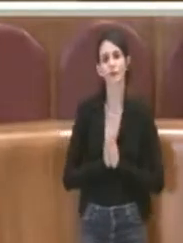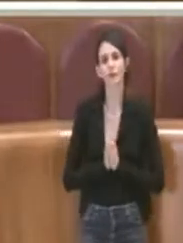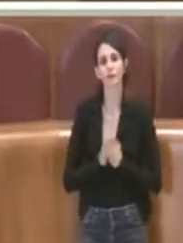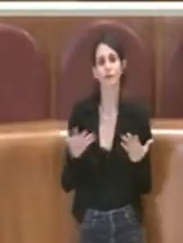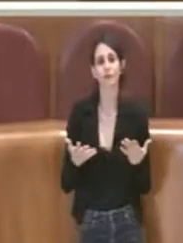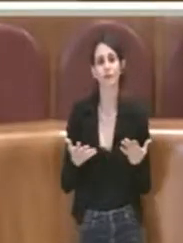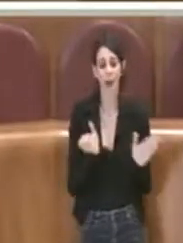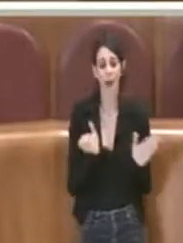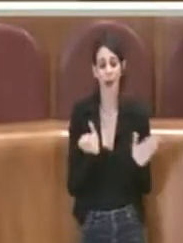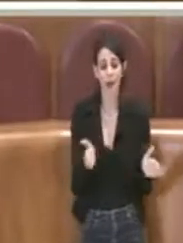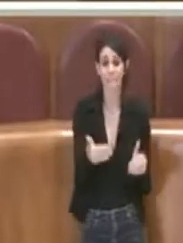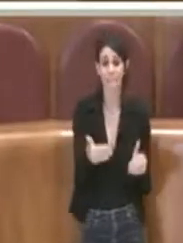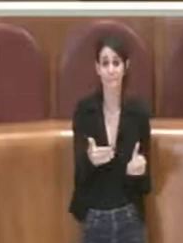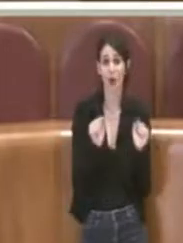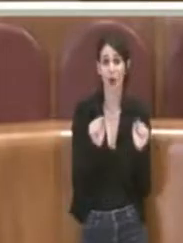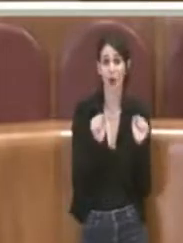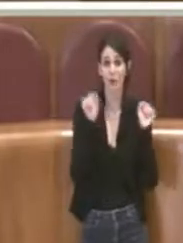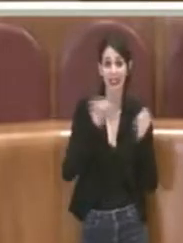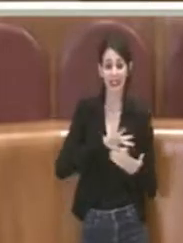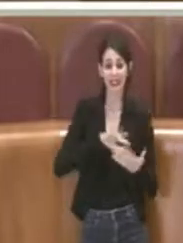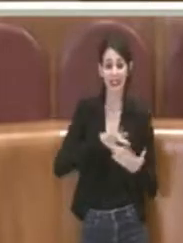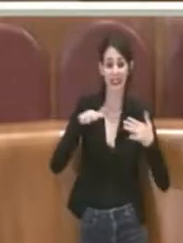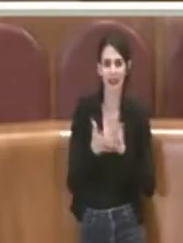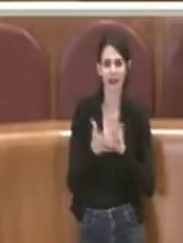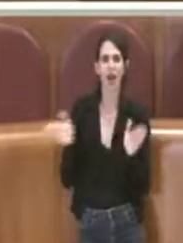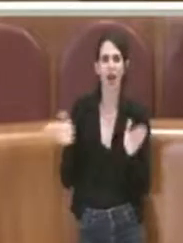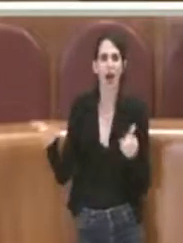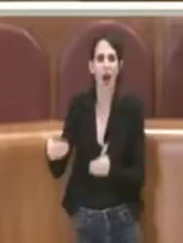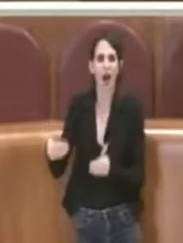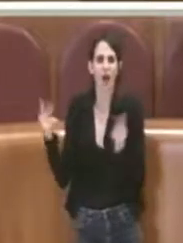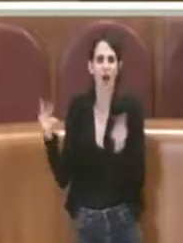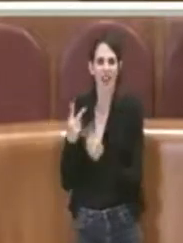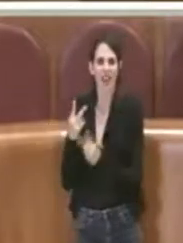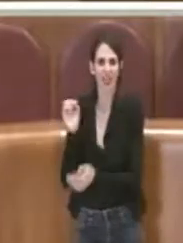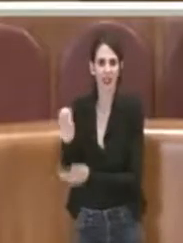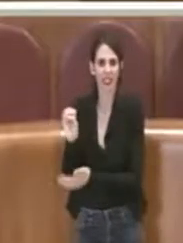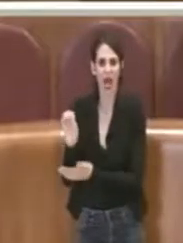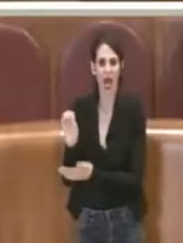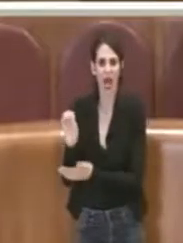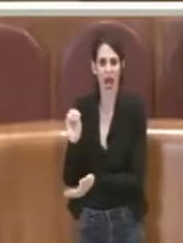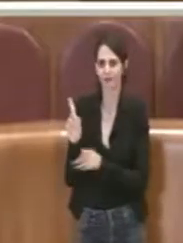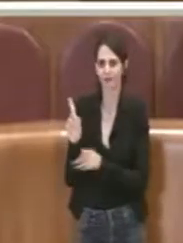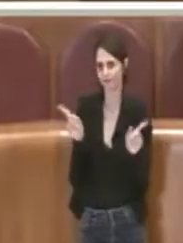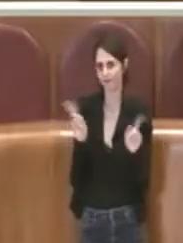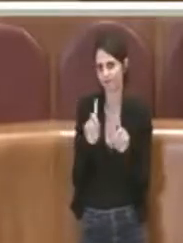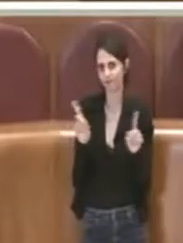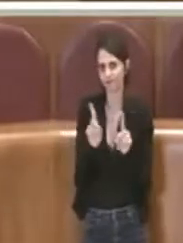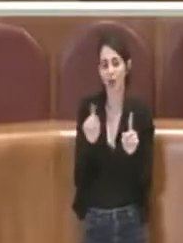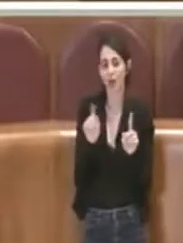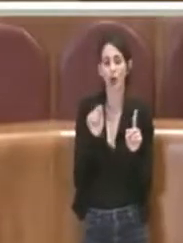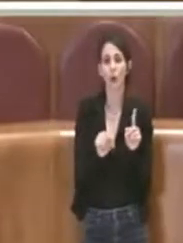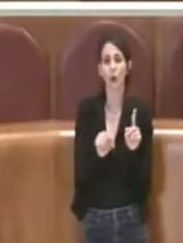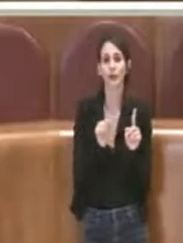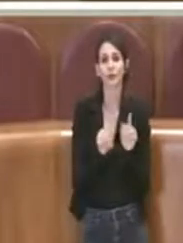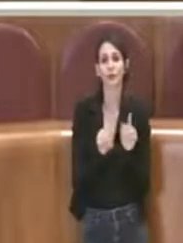trasformate in vere e proprie aule per la didattica, ma piuttosto di essere utilizzate per